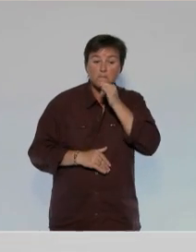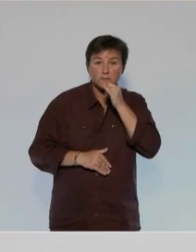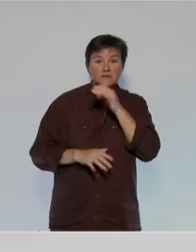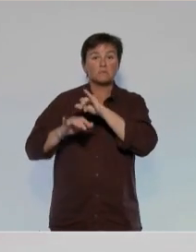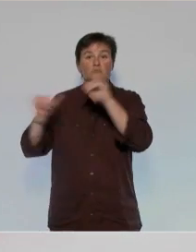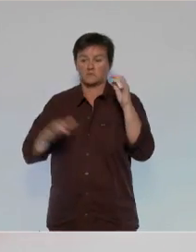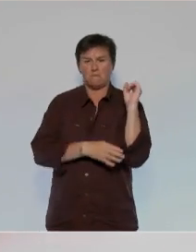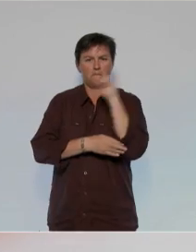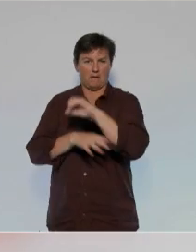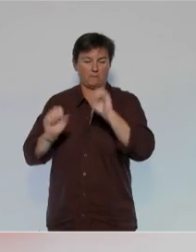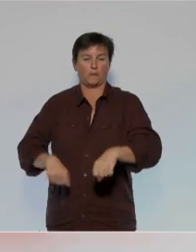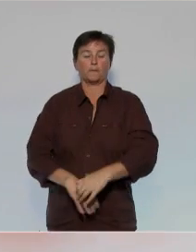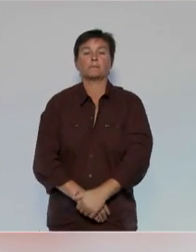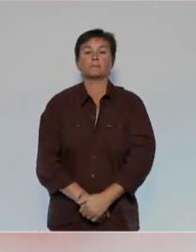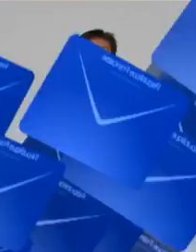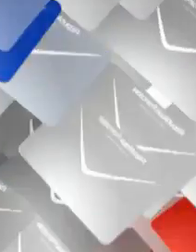peuvent battre les Goliaths.